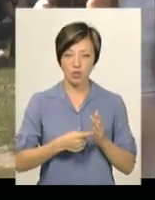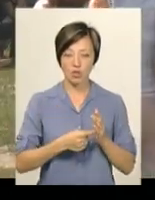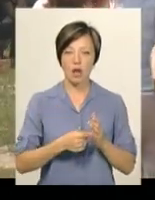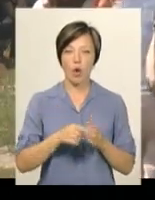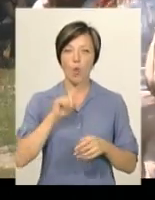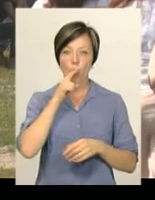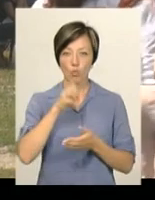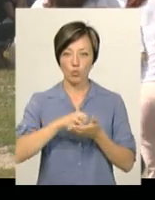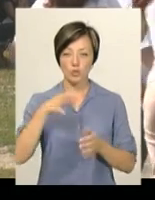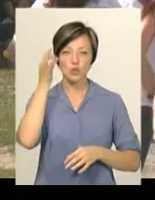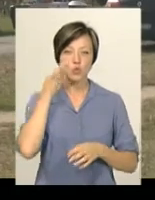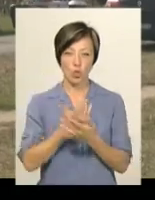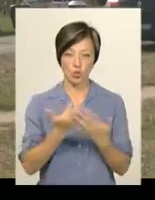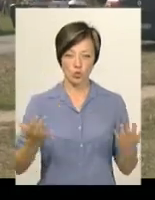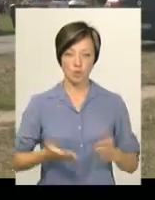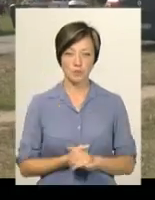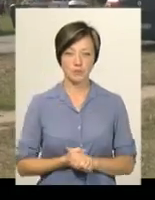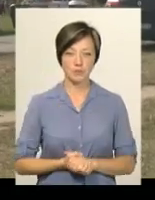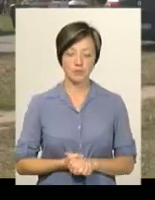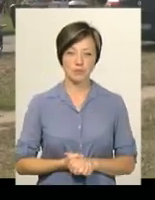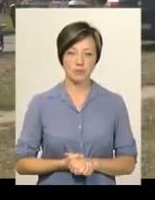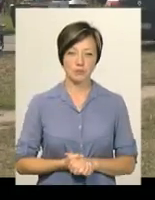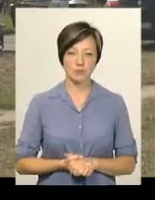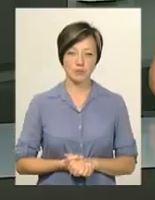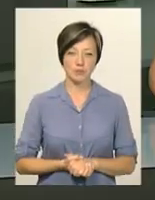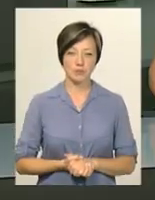солодощі. Михайло Жила, Віктор Кривий. Новини Поділля. Центр.